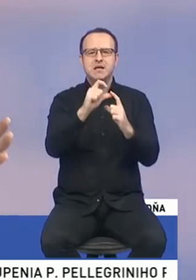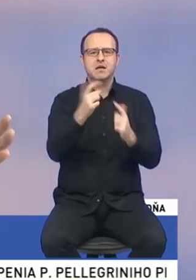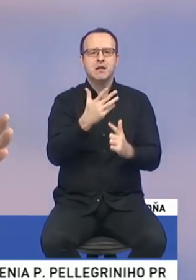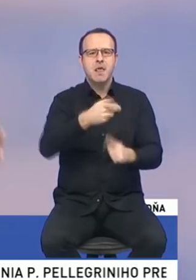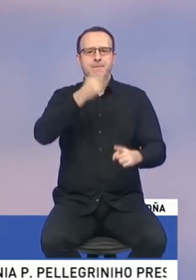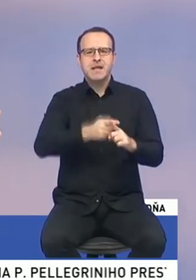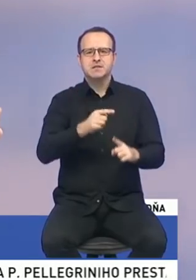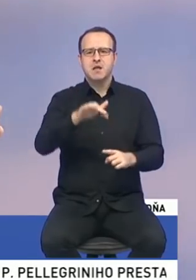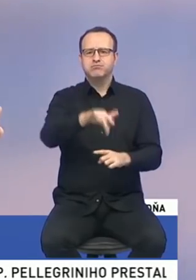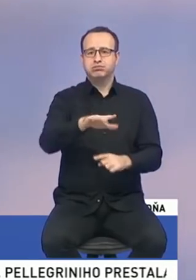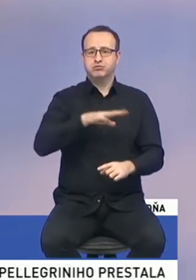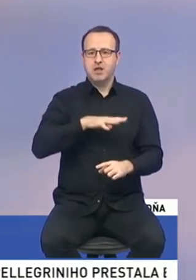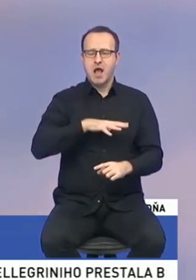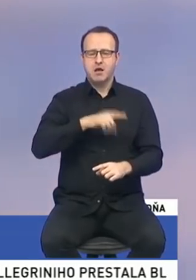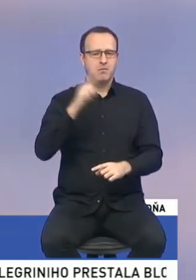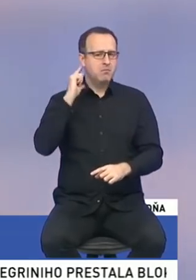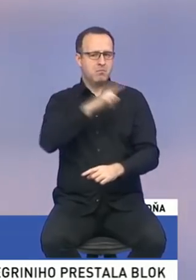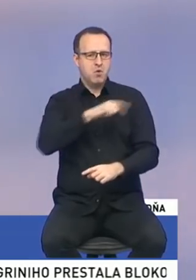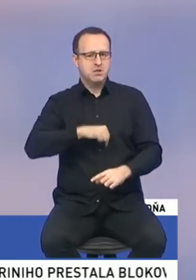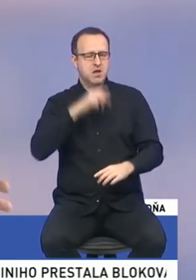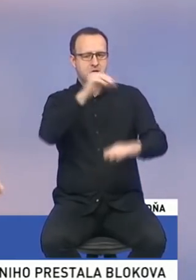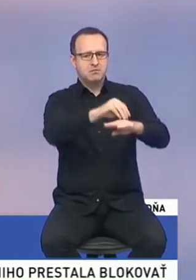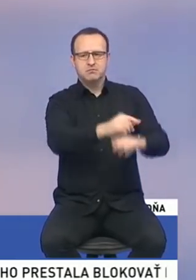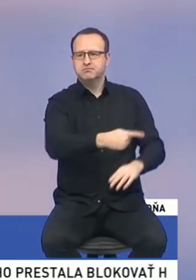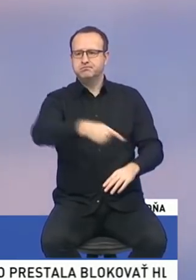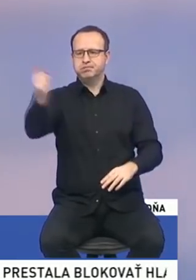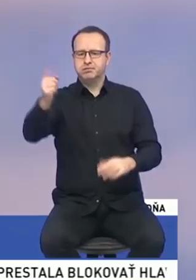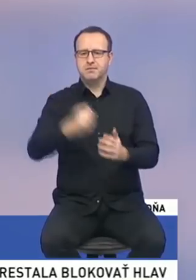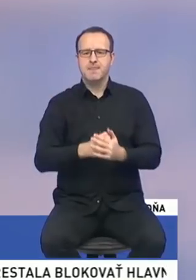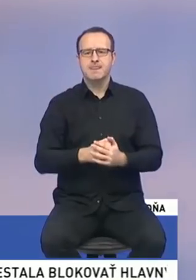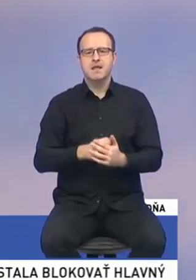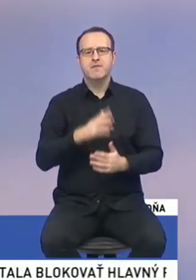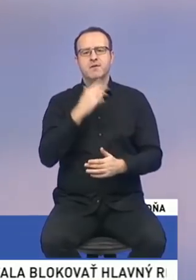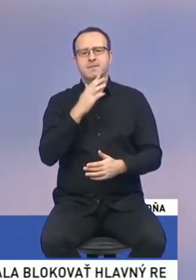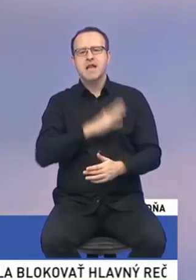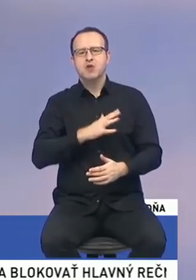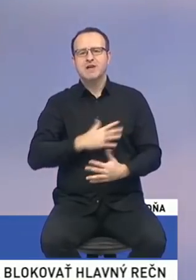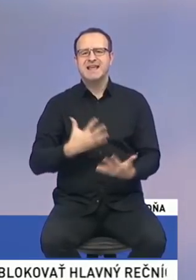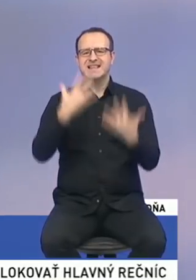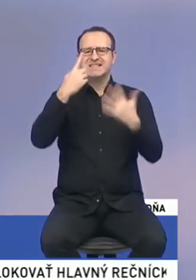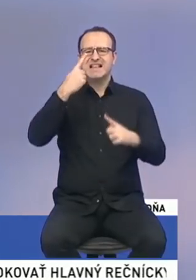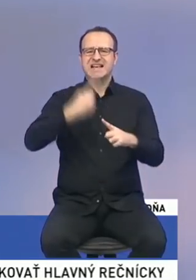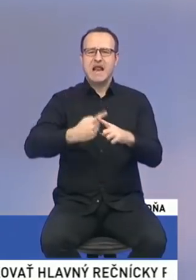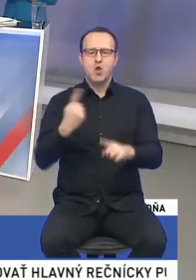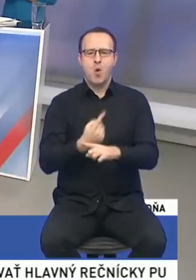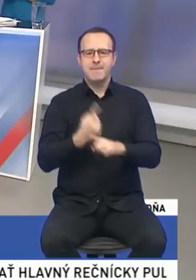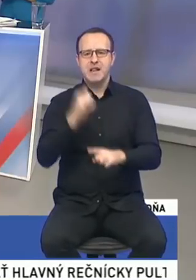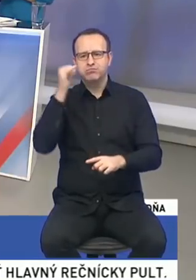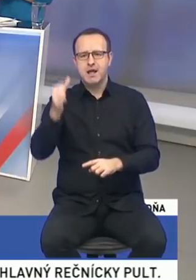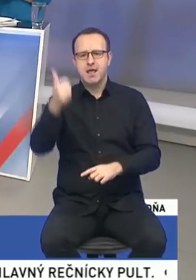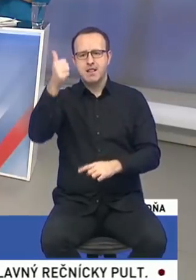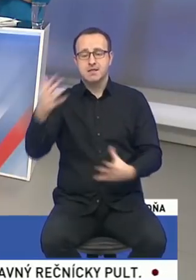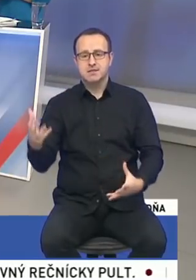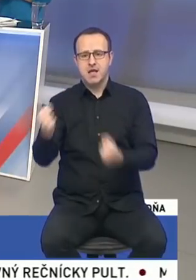ženou a skutočne tu hovoríme radšej 10 neopodstatnených výjazdov a jeden zachránený život. Dobre, ďakujem pekne. Pani Krištofko,